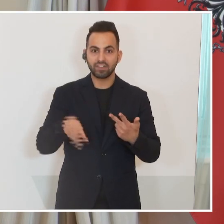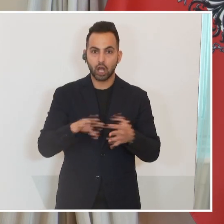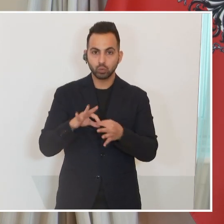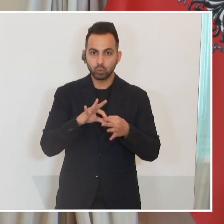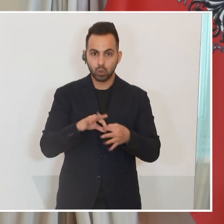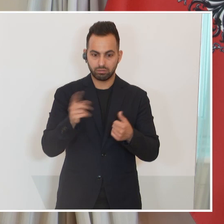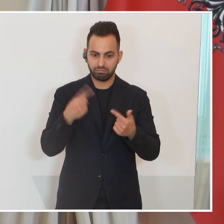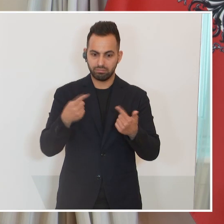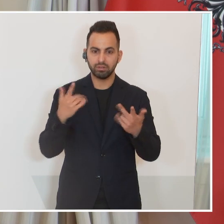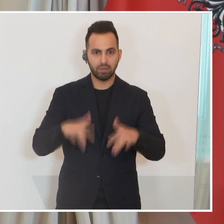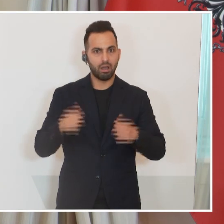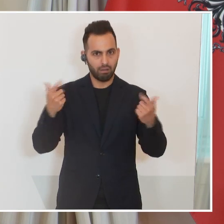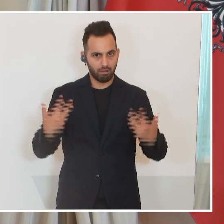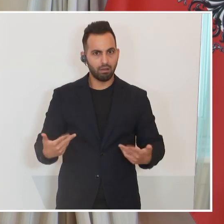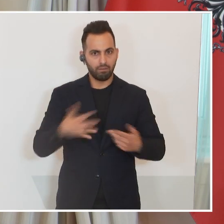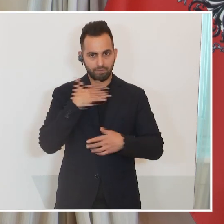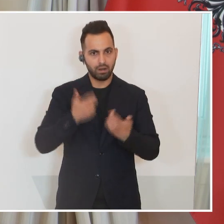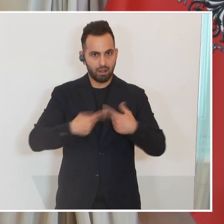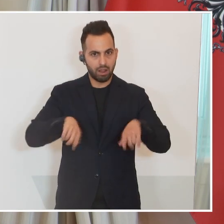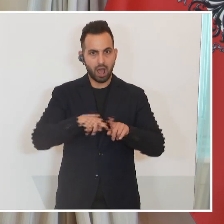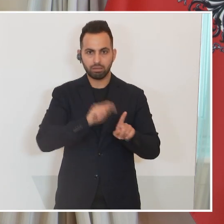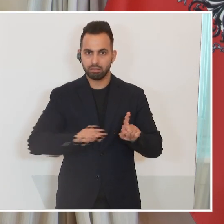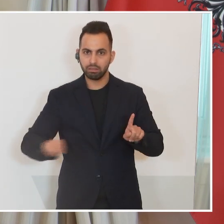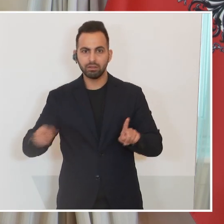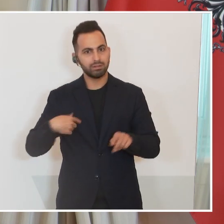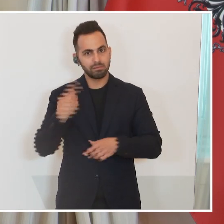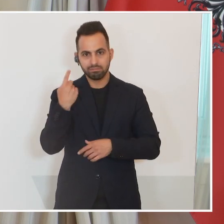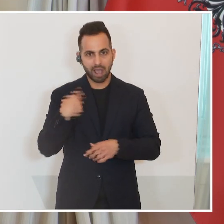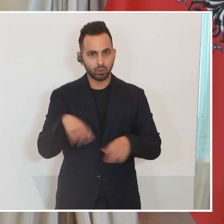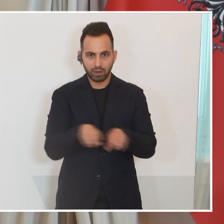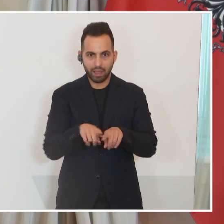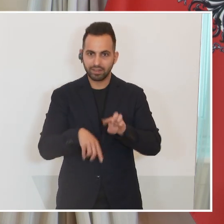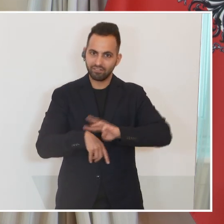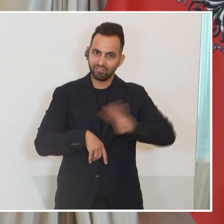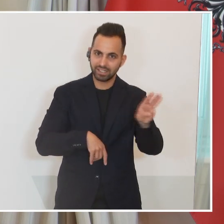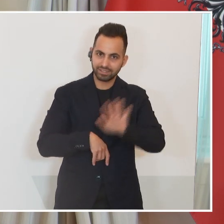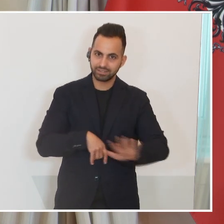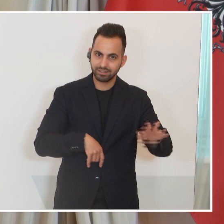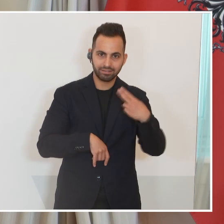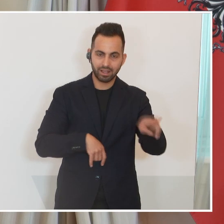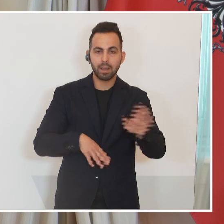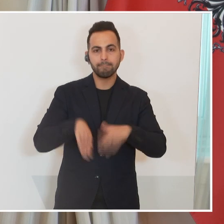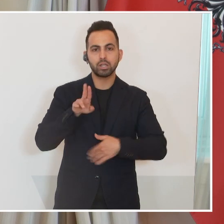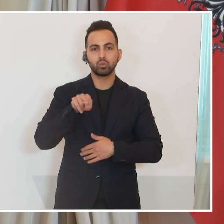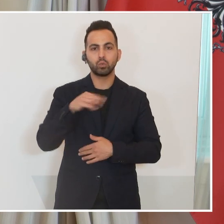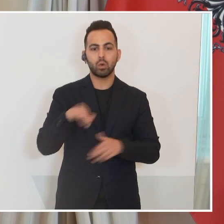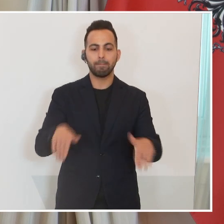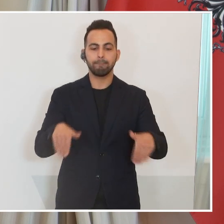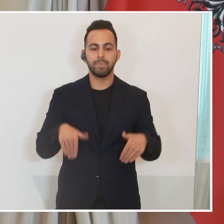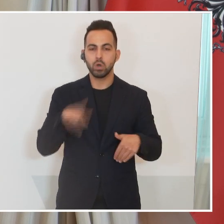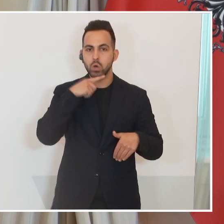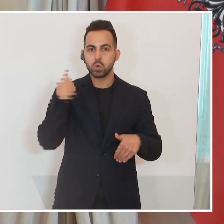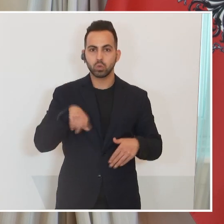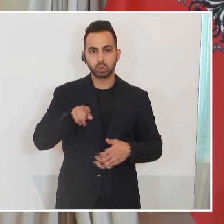Das ist eine erhebliche Anzahl der Weltbevölkerung, die nicht dieser Meinung des Westen sind, die sich oft in der UNO enthalten, wenn es darum geht, die russische